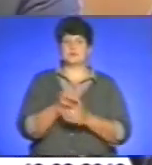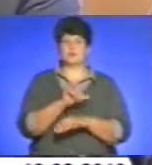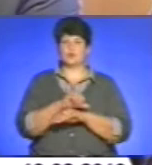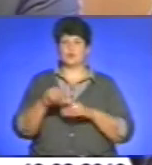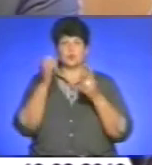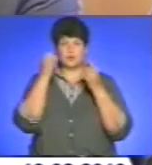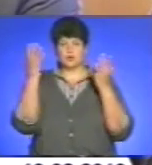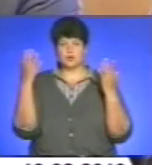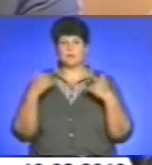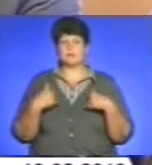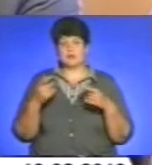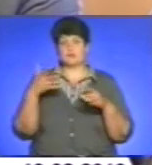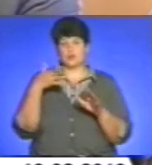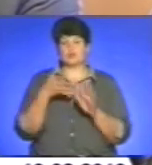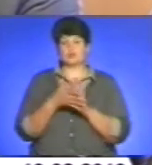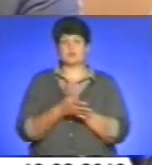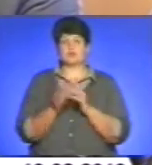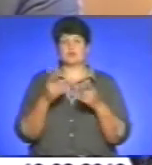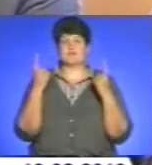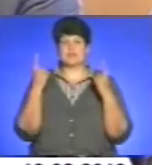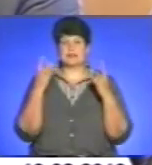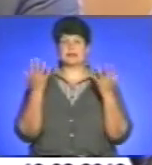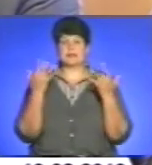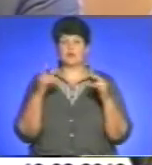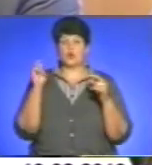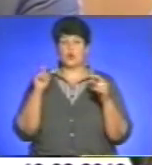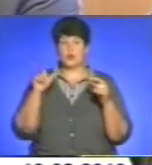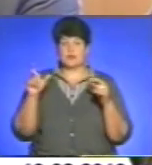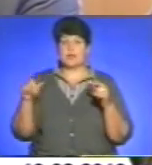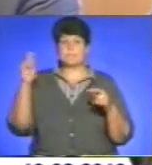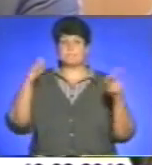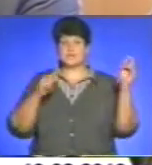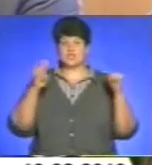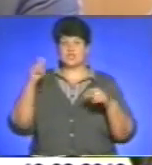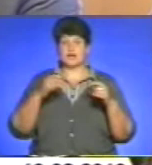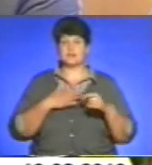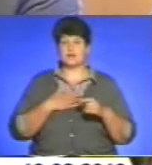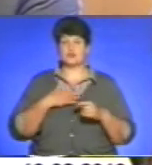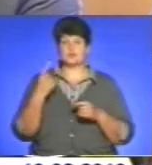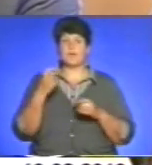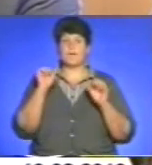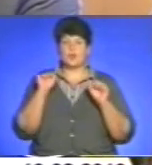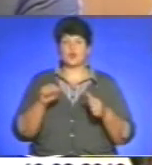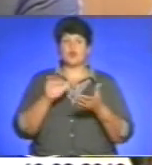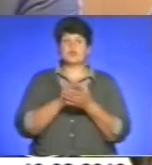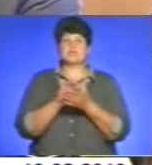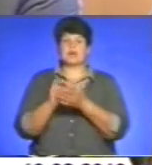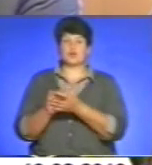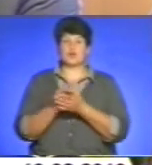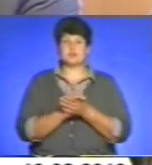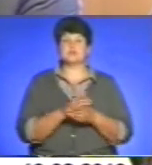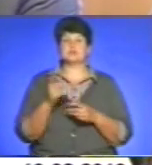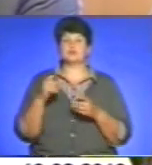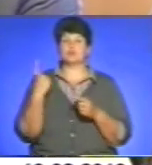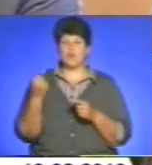абсолютно чітко усвідомлені, що коли така велика кількість людей приїжджає в нашу область, вони мають можливість ознайомитися з областю, вони